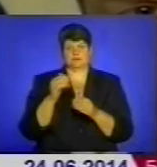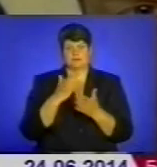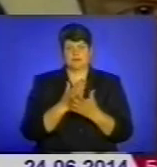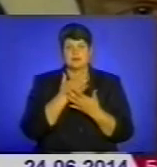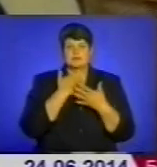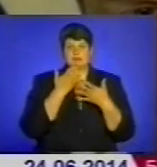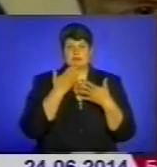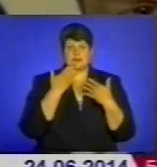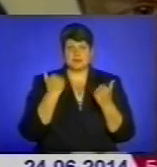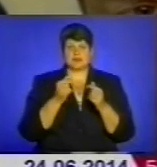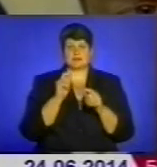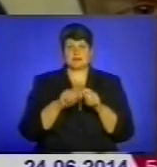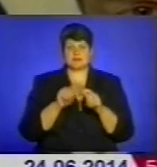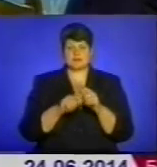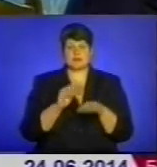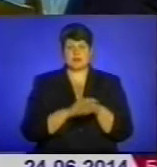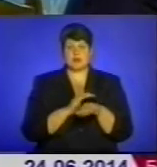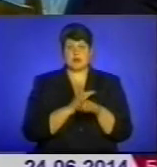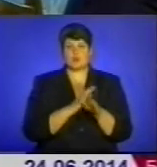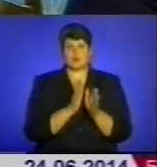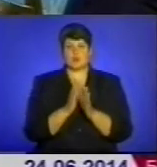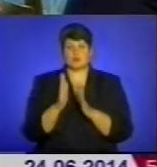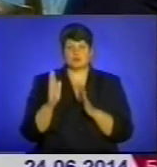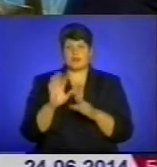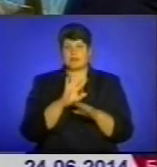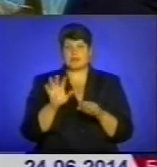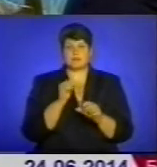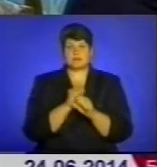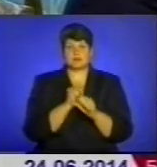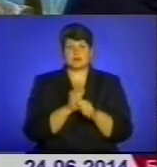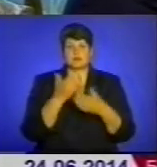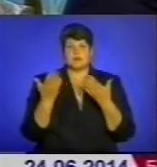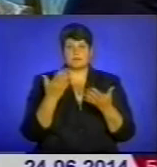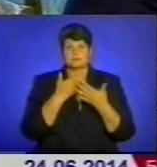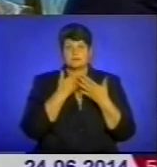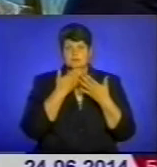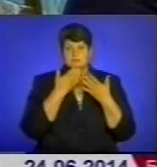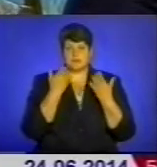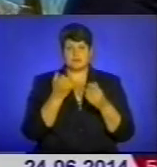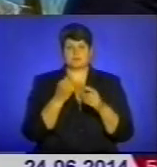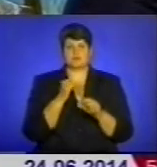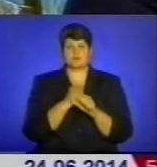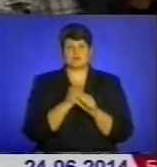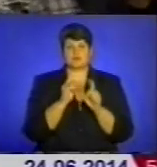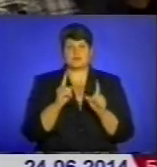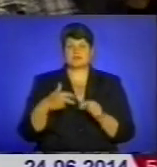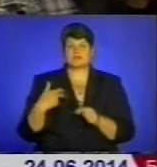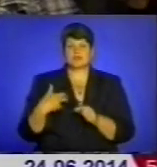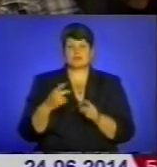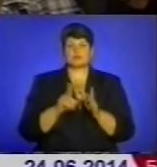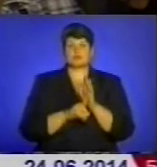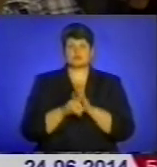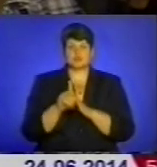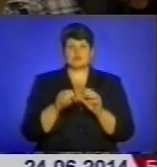інспекції з благоустрою, каналізаційні очисні споруди або не працюють або відсутні, функціонують лише в заліщиках. Щоб почати